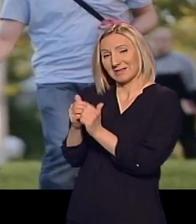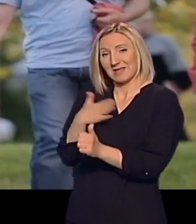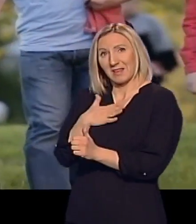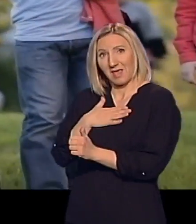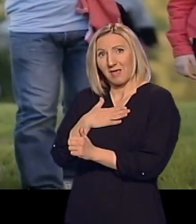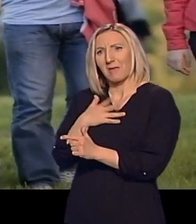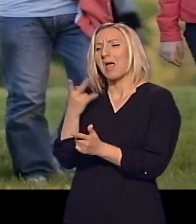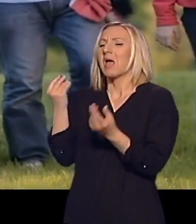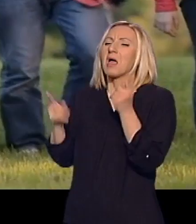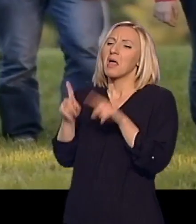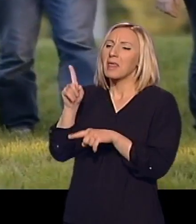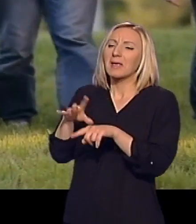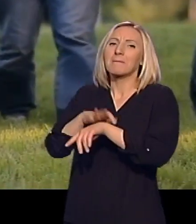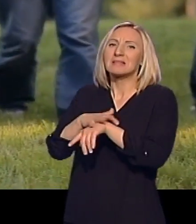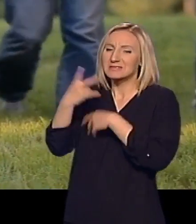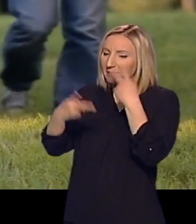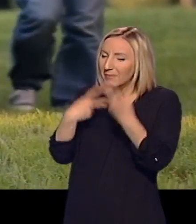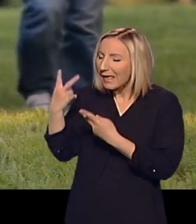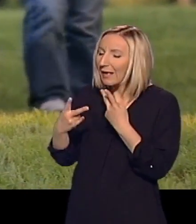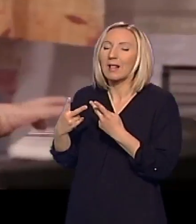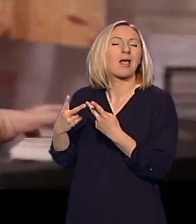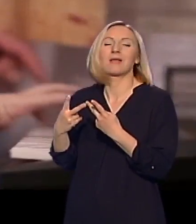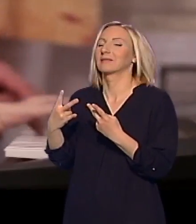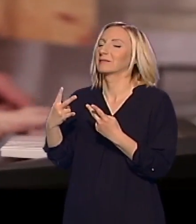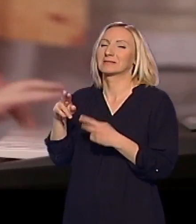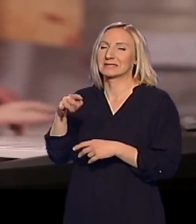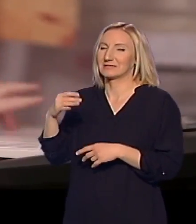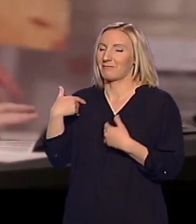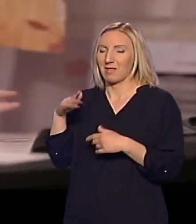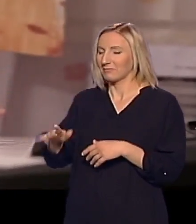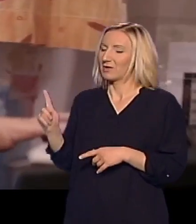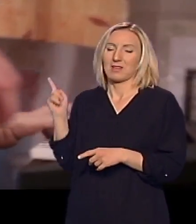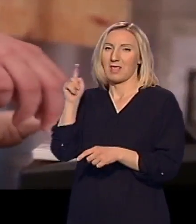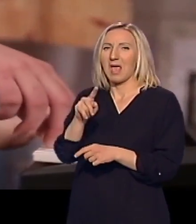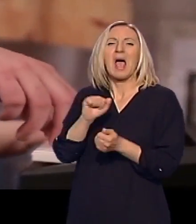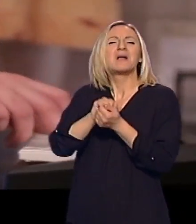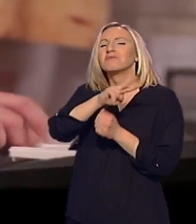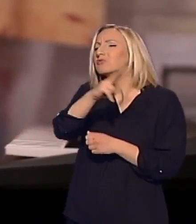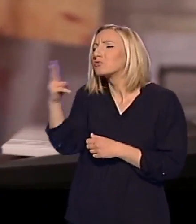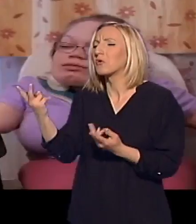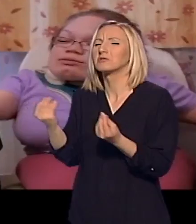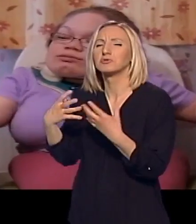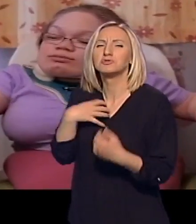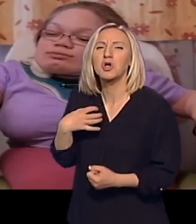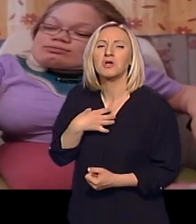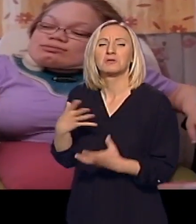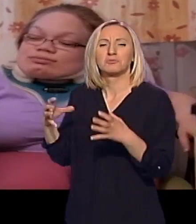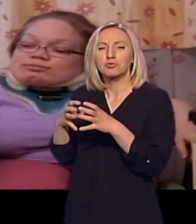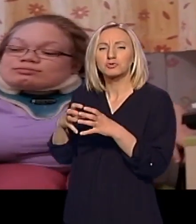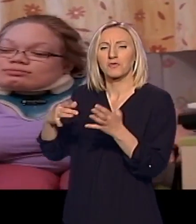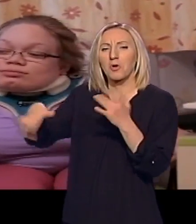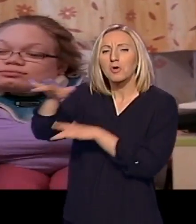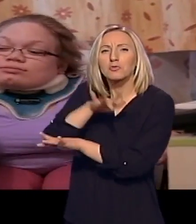medicinske preglede gde nije ona mogla da bude prisutna. Sve ostalo što se tiče te neke socijalne, socijalnog